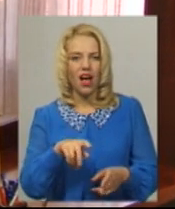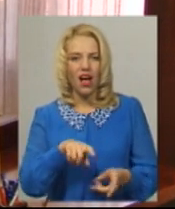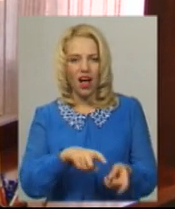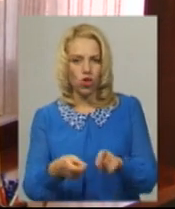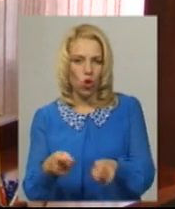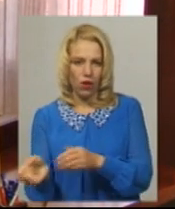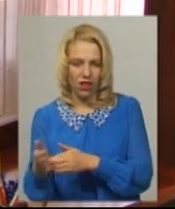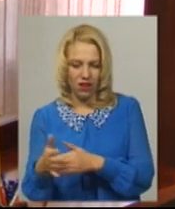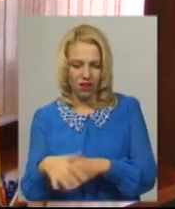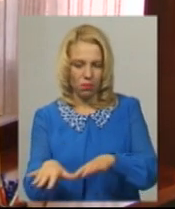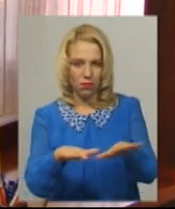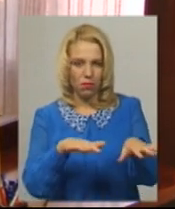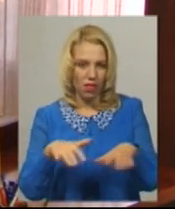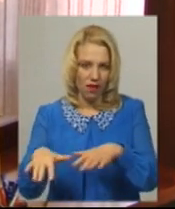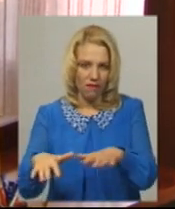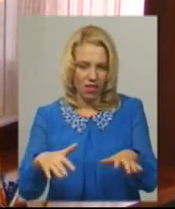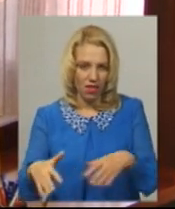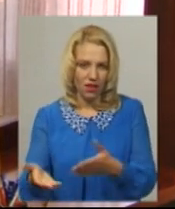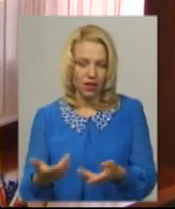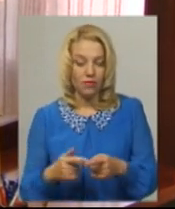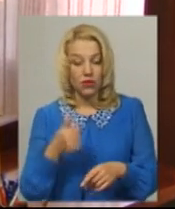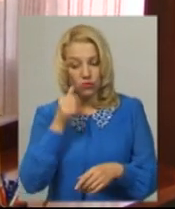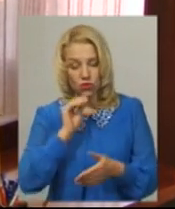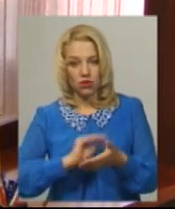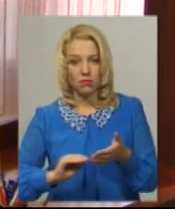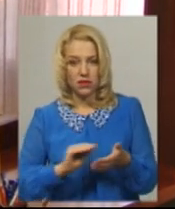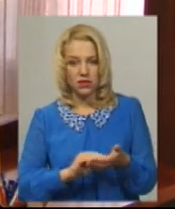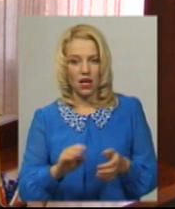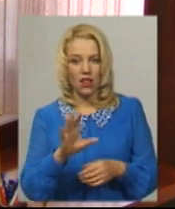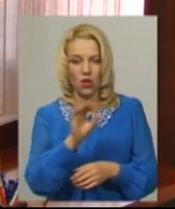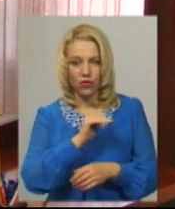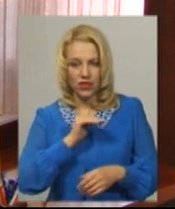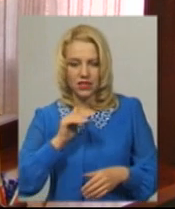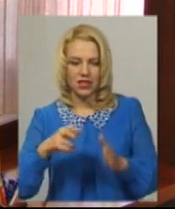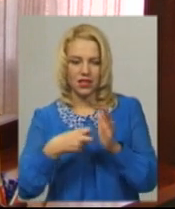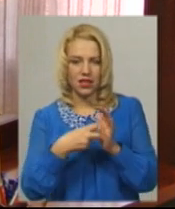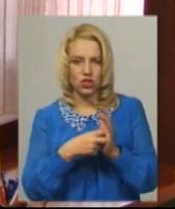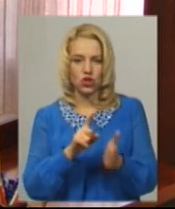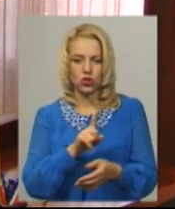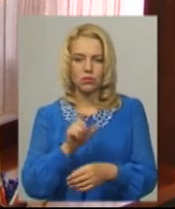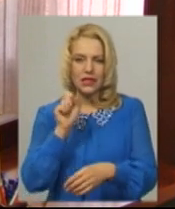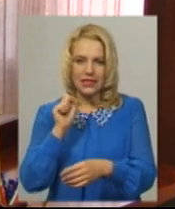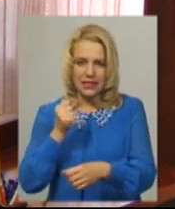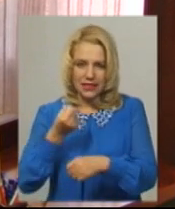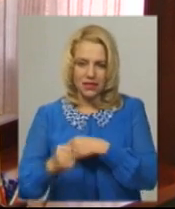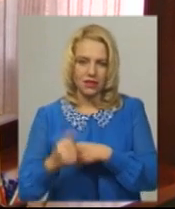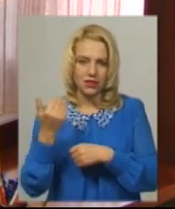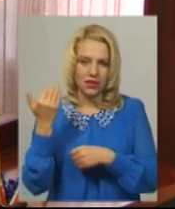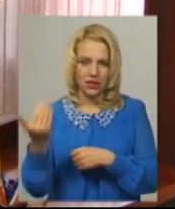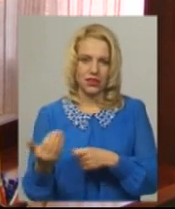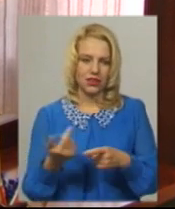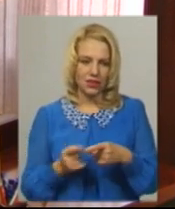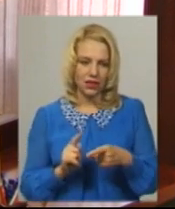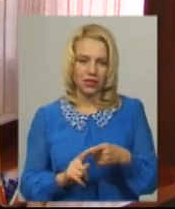тому самому водосховищу. Вчора ми вже написали їм офіційного листа, щоб зобов'язати їх прибрати цю рибу, оскільки це є джерелом